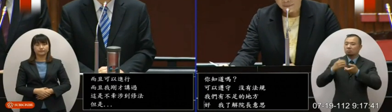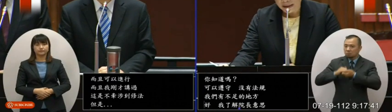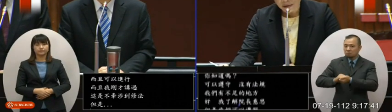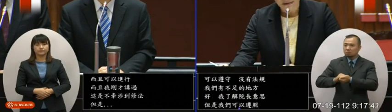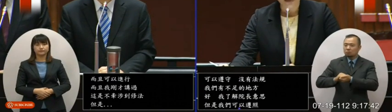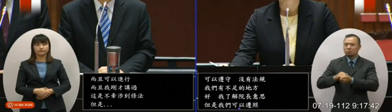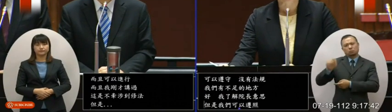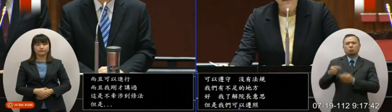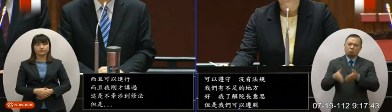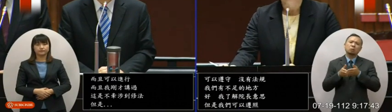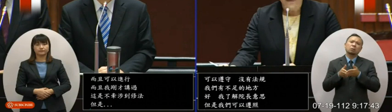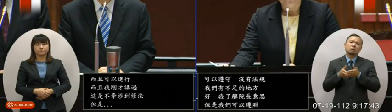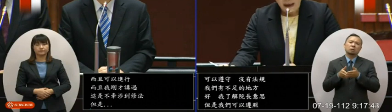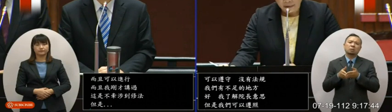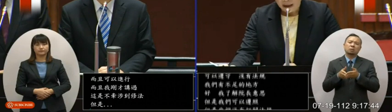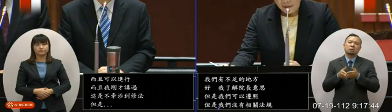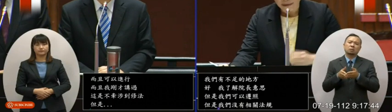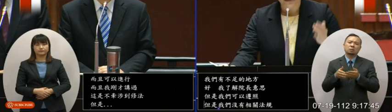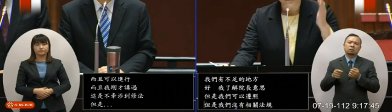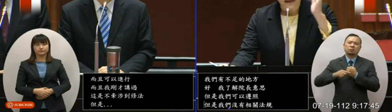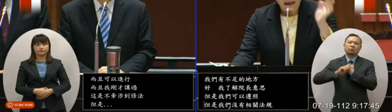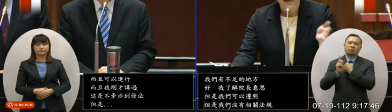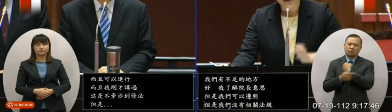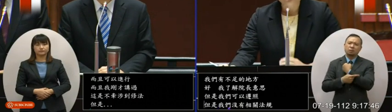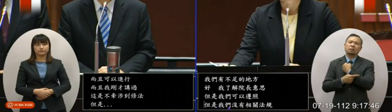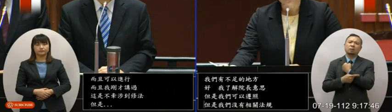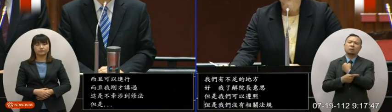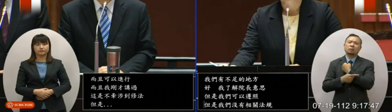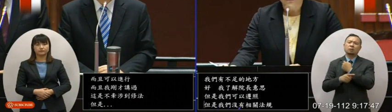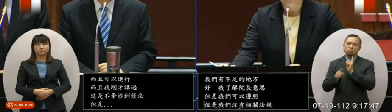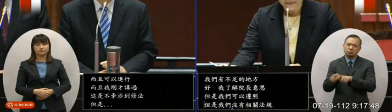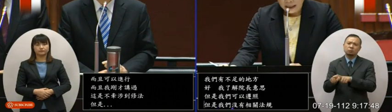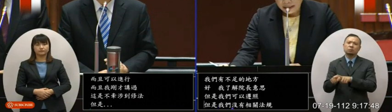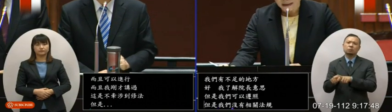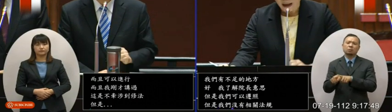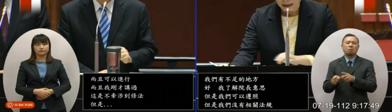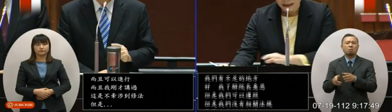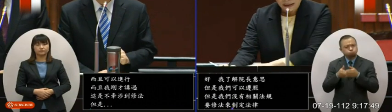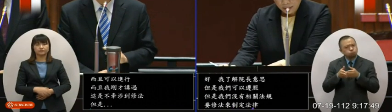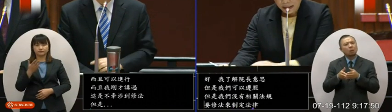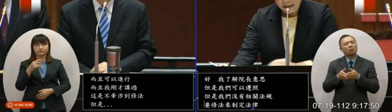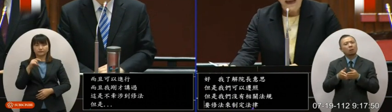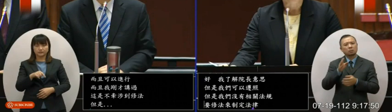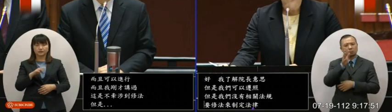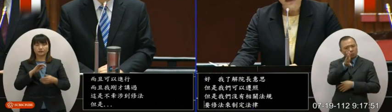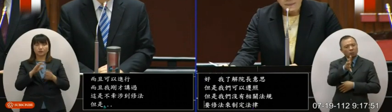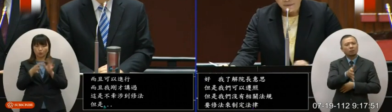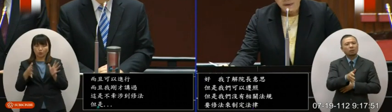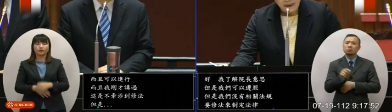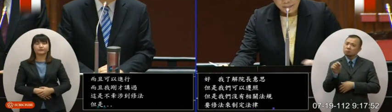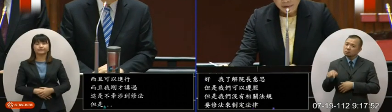也是非常重要的一个法律的遵循的必要性所以请问院长